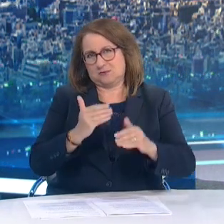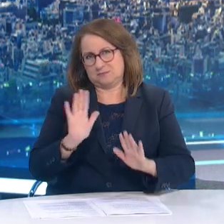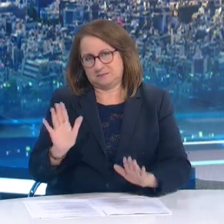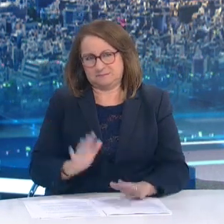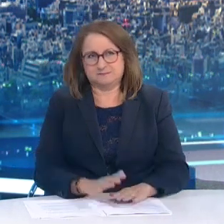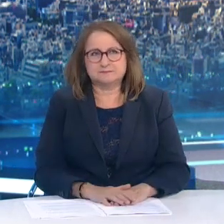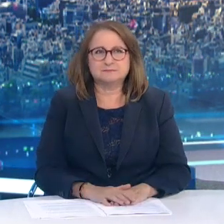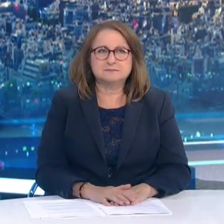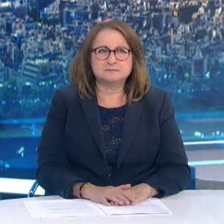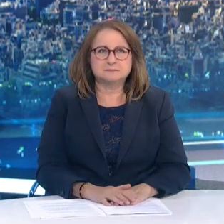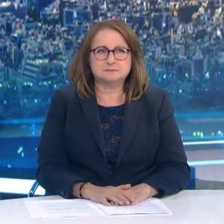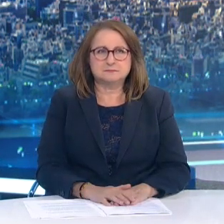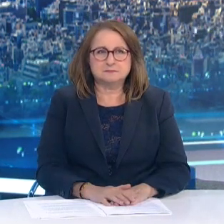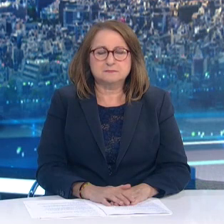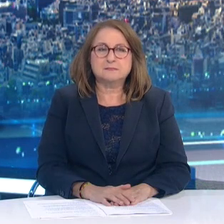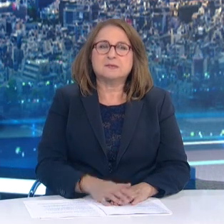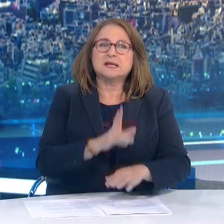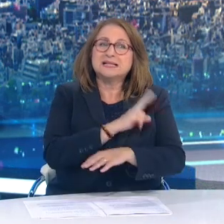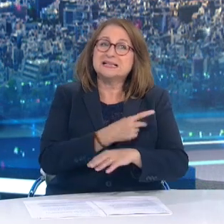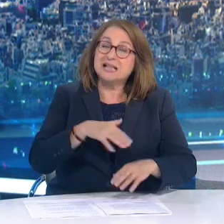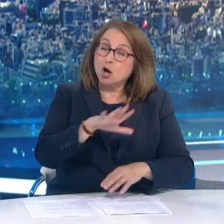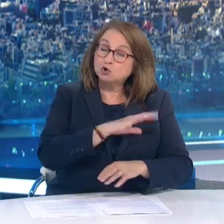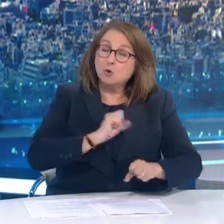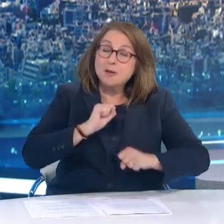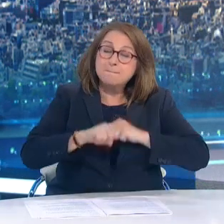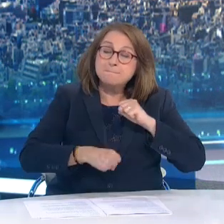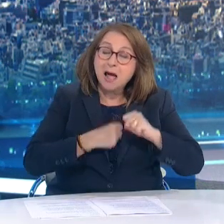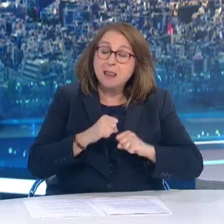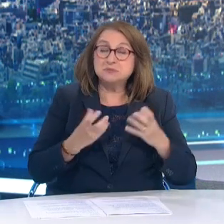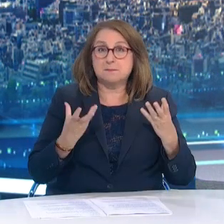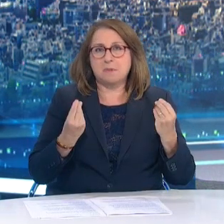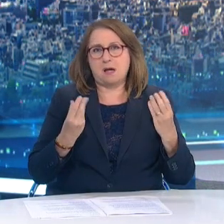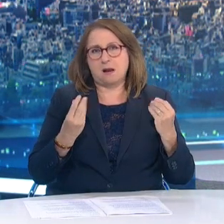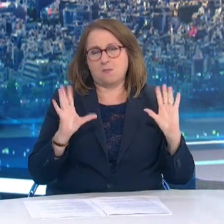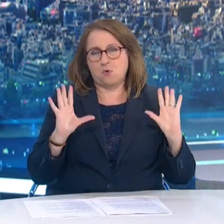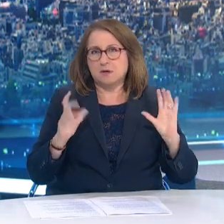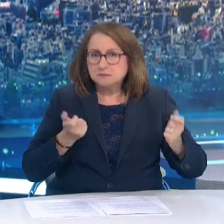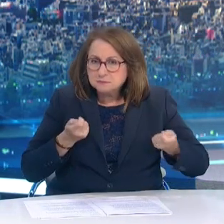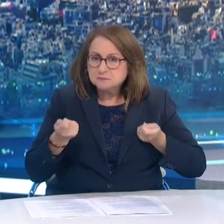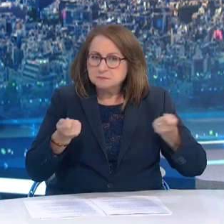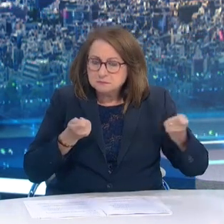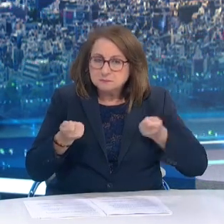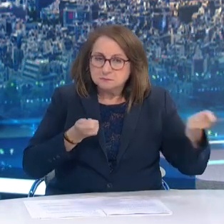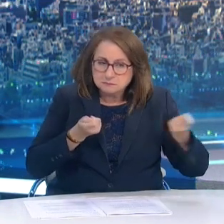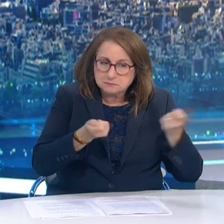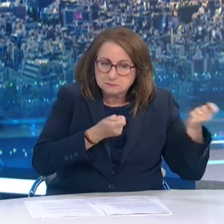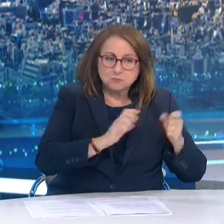κοιτάζουν με τον καλύτερο δυνατό τρόπο Αποτελεσματικά, αποδοτικά Να λειτουργήσουν